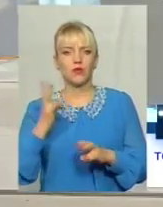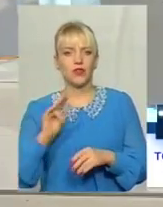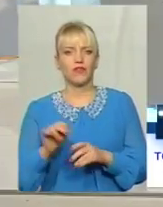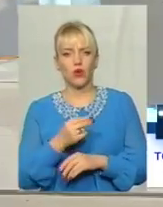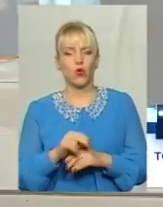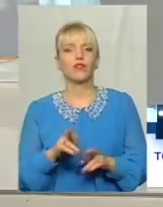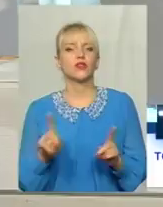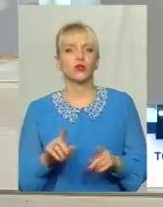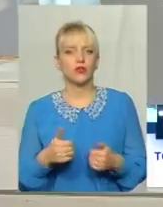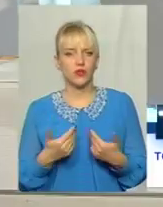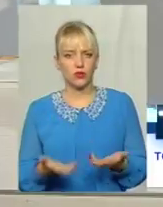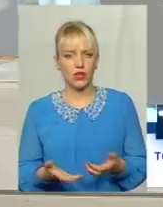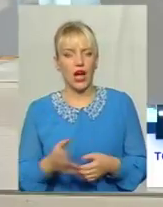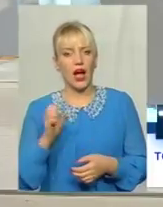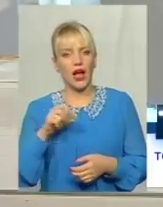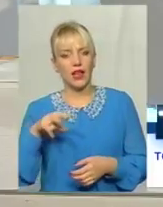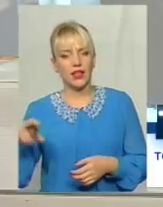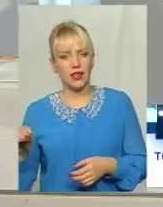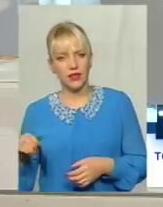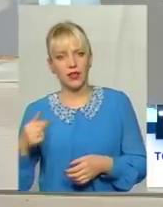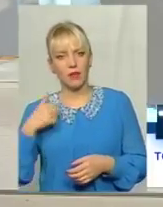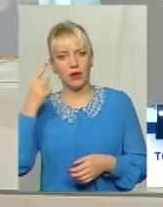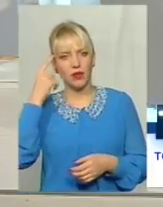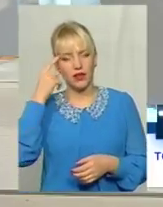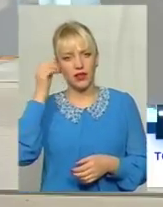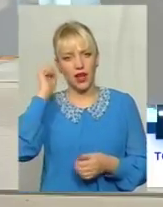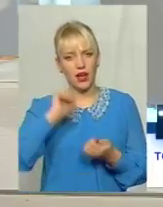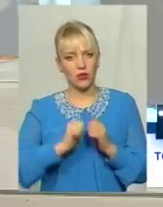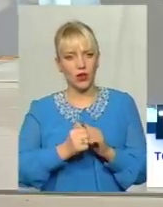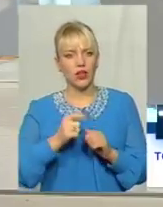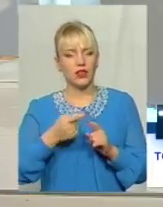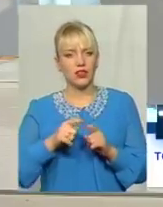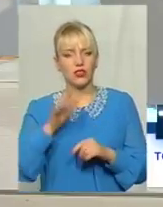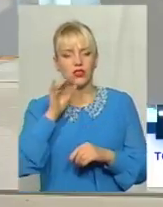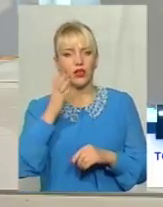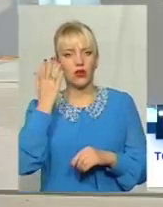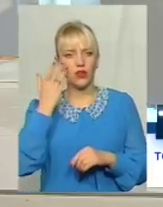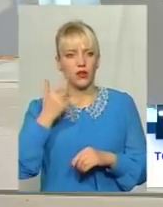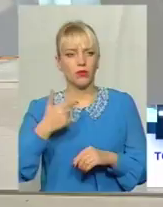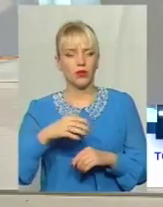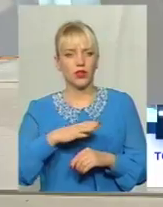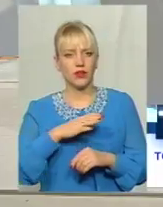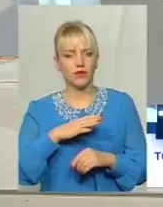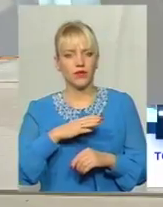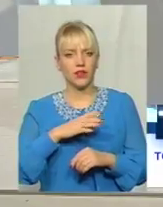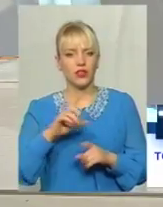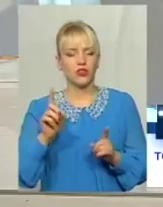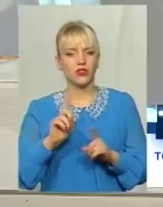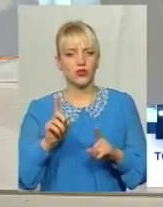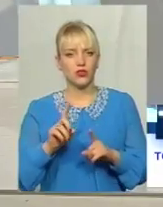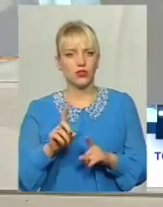верховатись Але я пам'ятаю ще все те, якщо ми товариші спецслужбі І щоби,